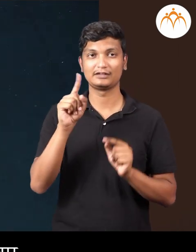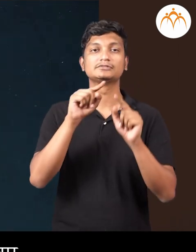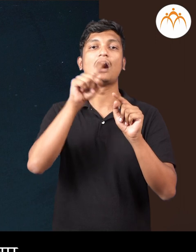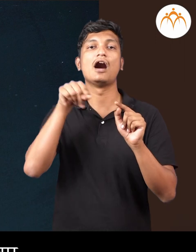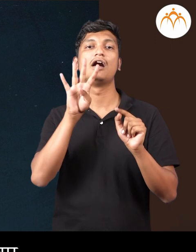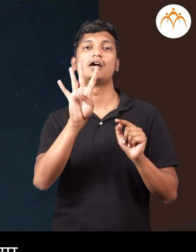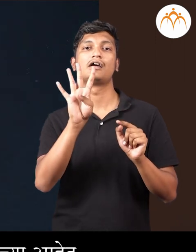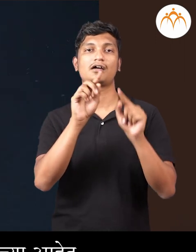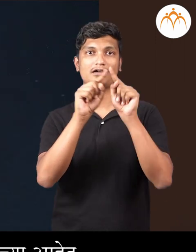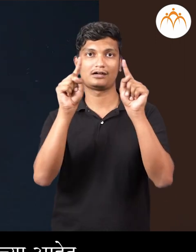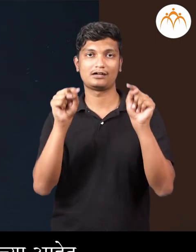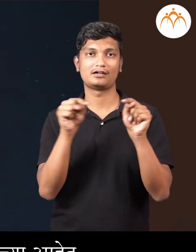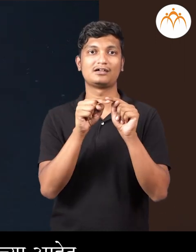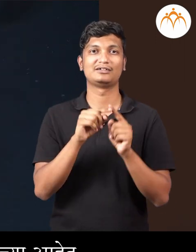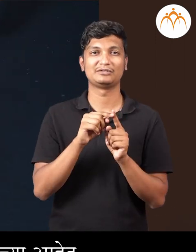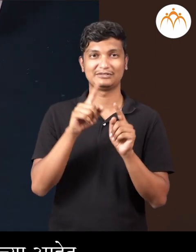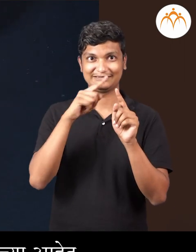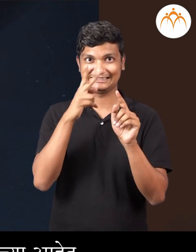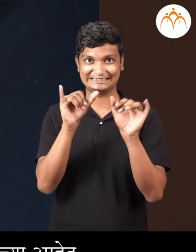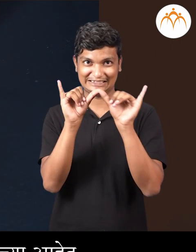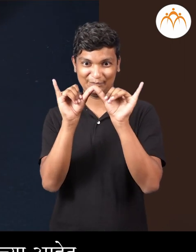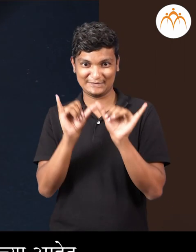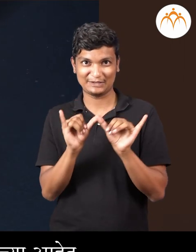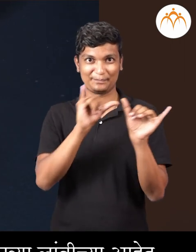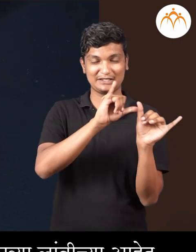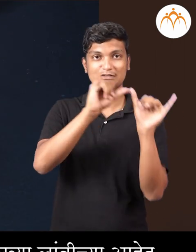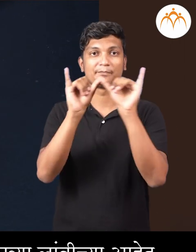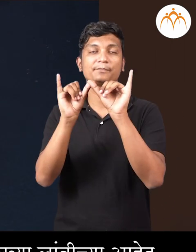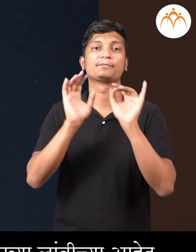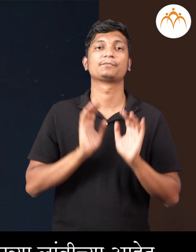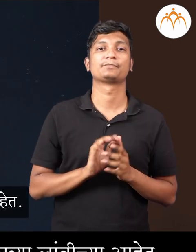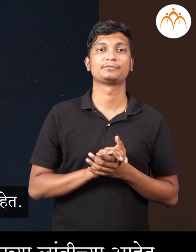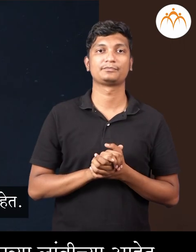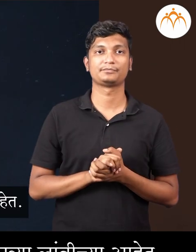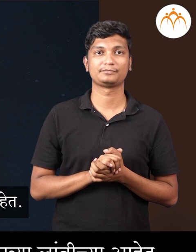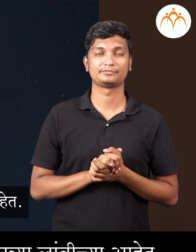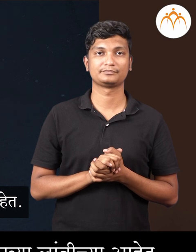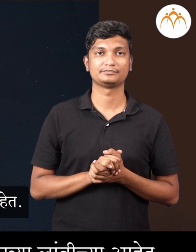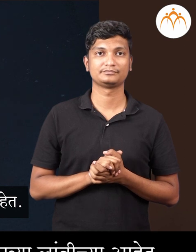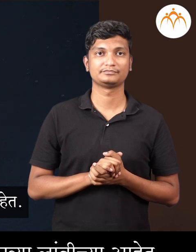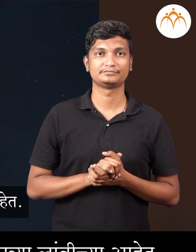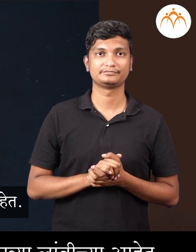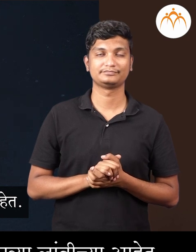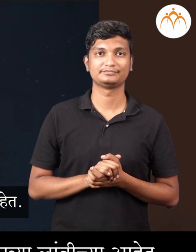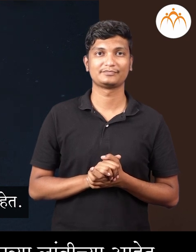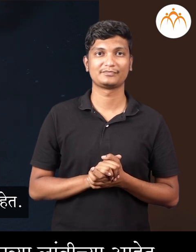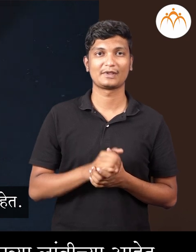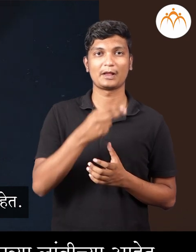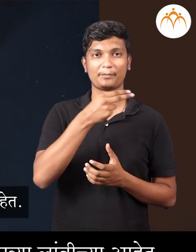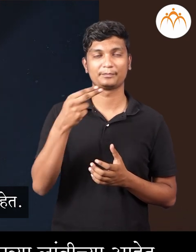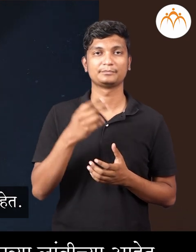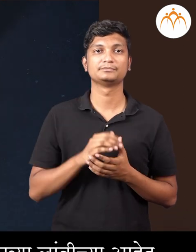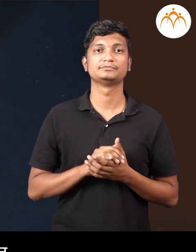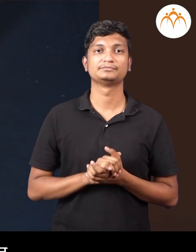चार। सगल्या काड्या एकाच लांबीचा आहेत। मंजे, या चवकोनाचा, सगल्या बाजू, साह्र